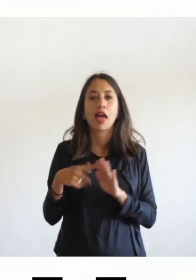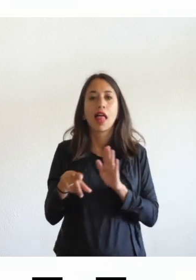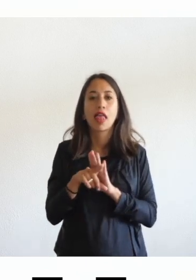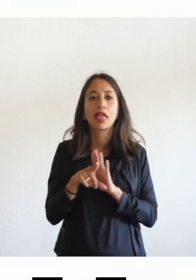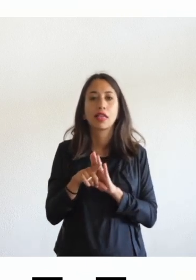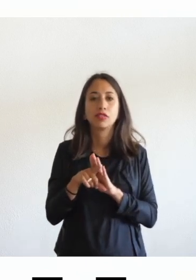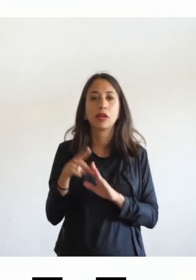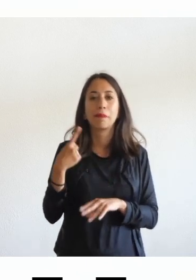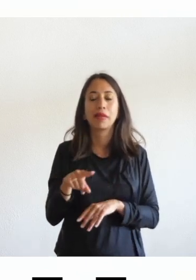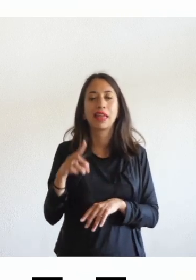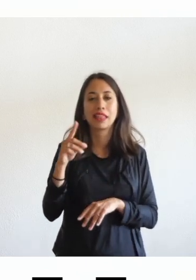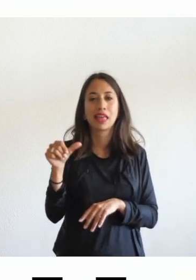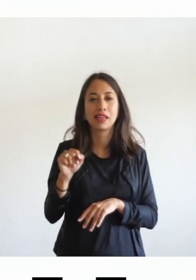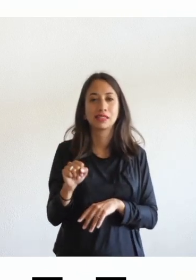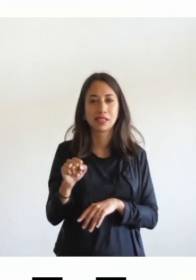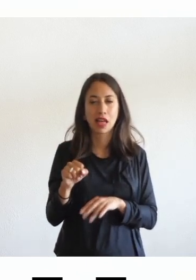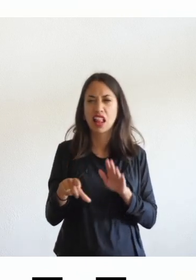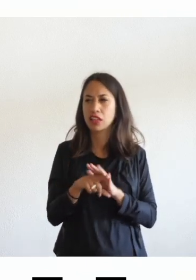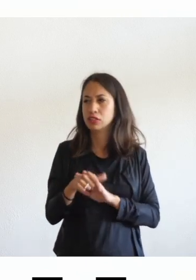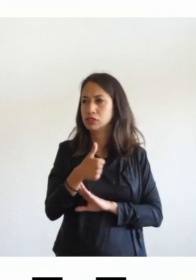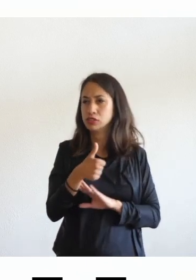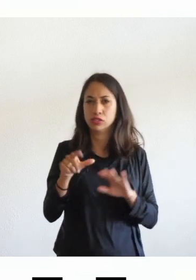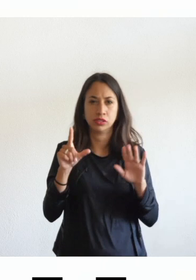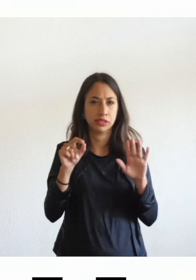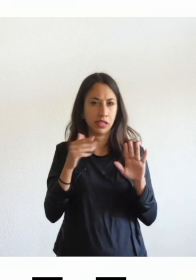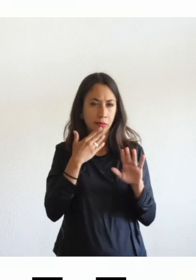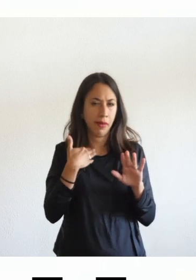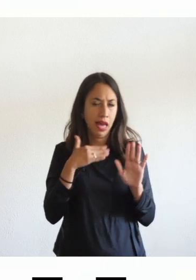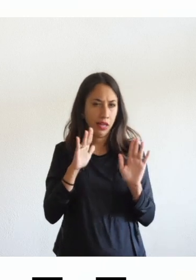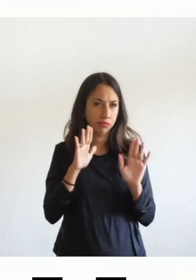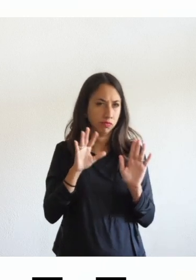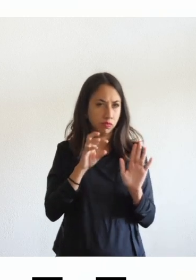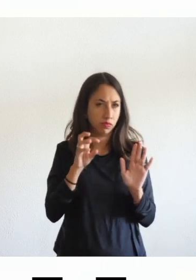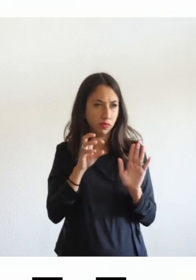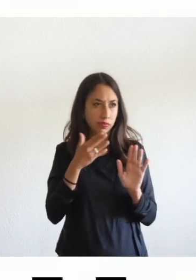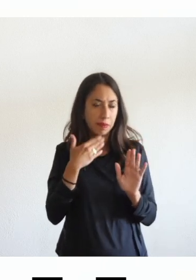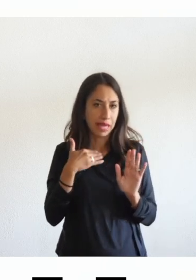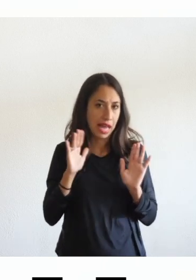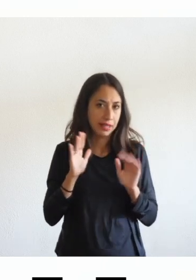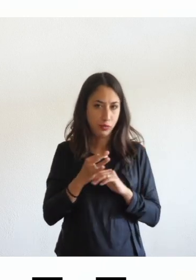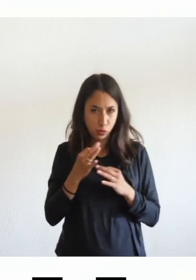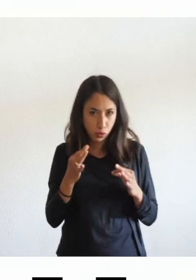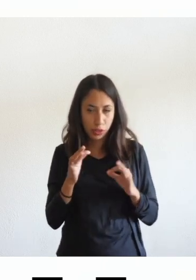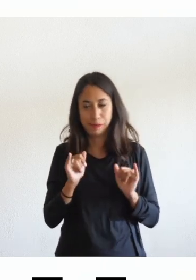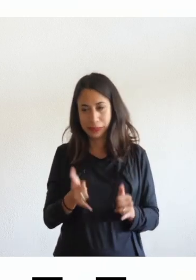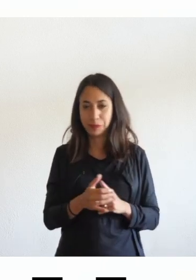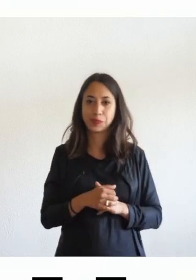per i DSA la legge 170 mi sa ricordatemi il numero penso che sia giusto